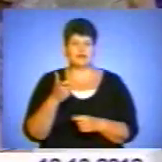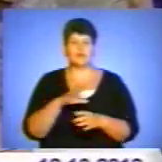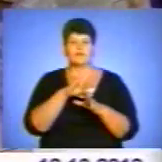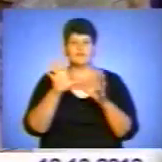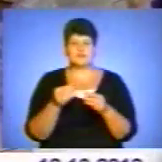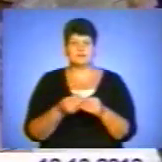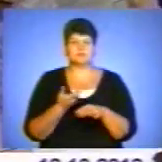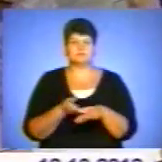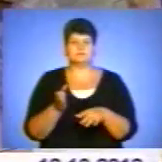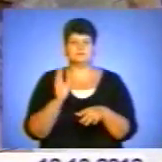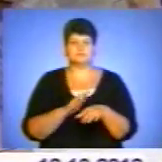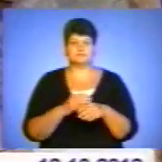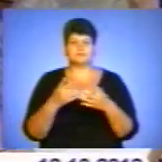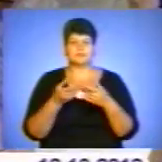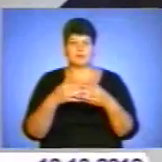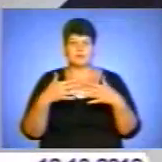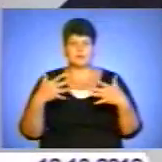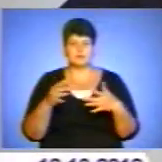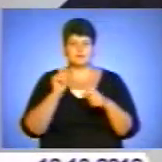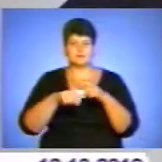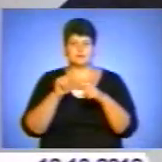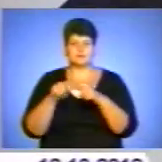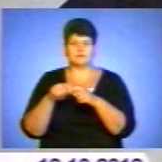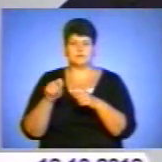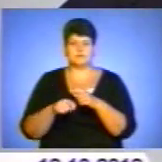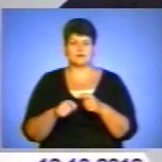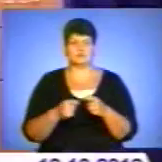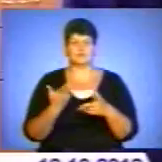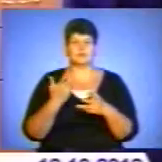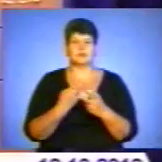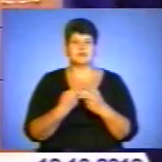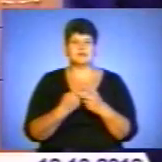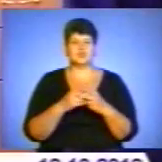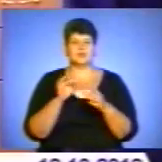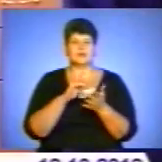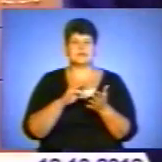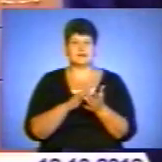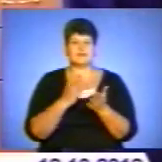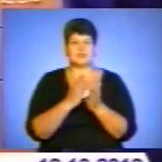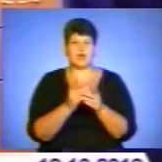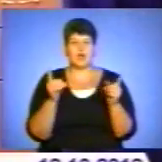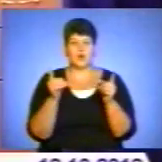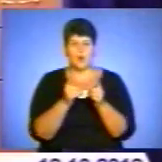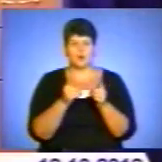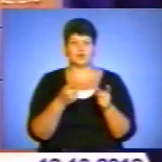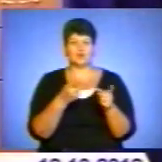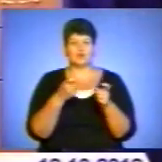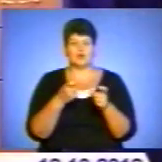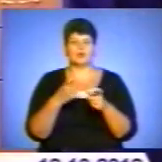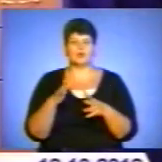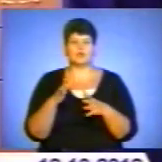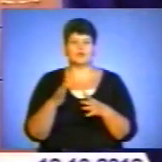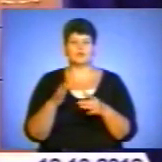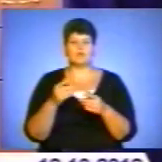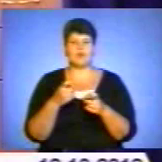предмети були направлені на перевірку у науково-дослідний експертокриміналістичний центр. Він є короткоствольною вогнепальною зброєю,